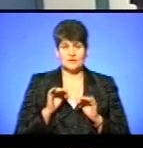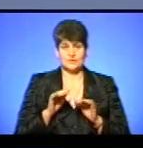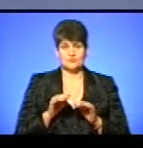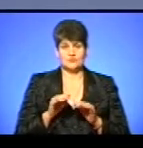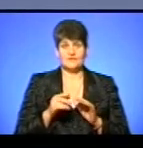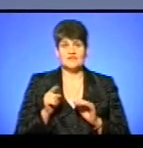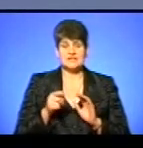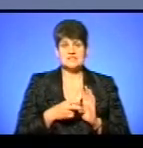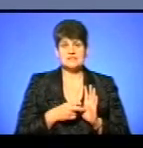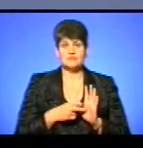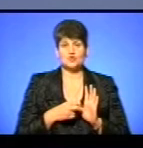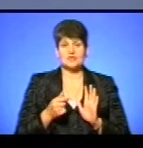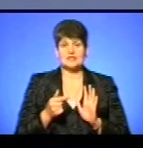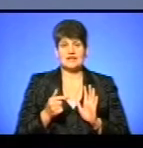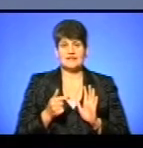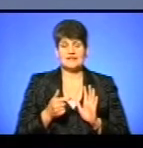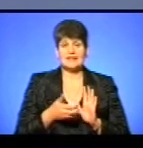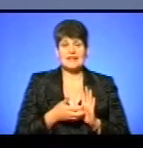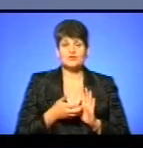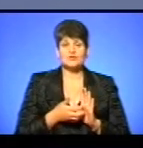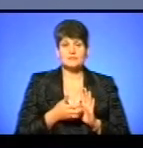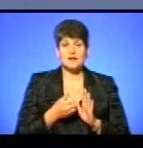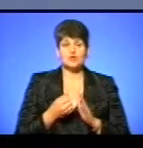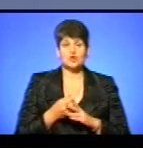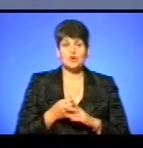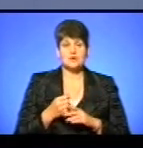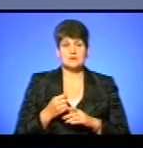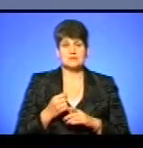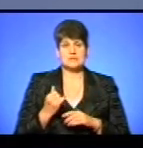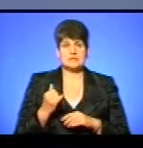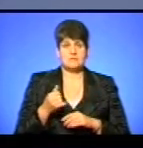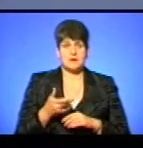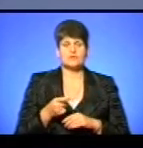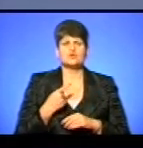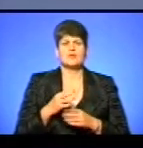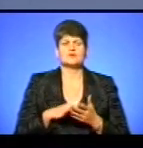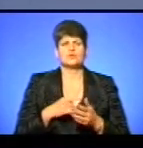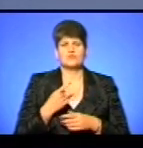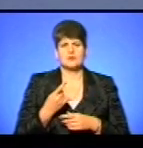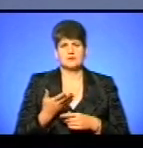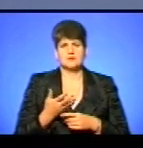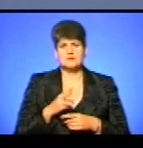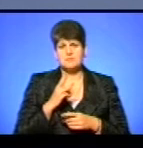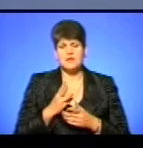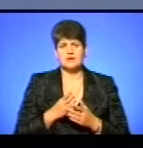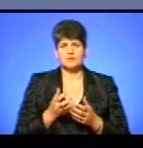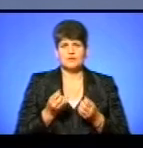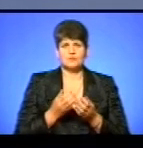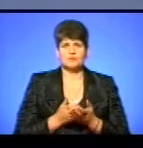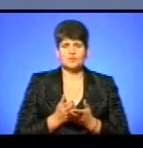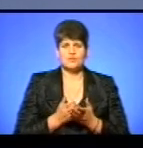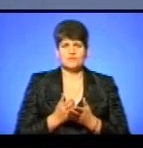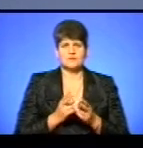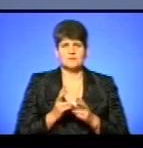700 гривень не дозаробляє до заправки. Що далі говорити? Зарплата, отримання, обслуговування, базове